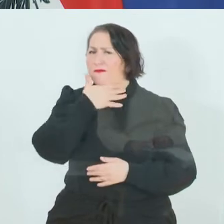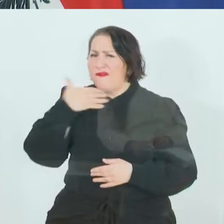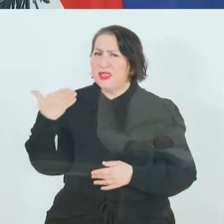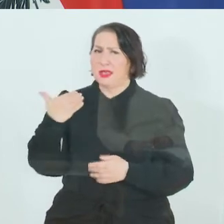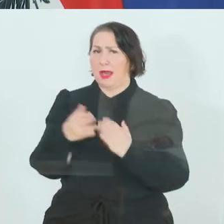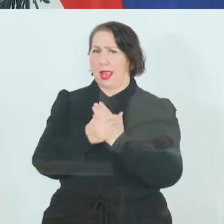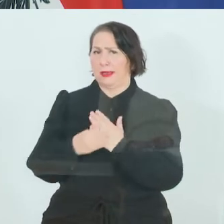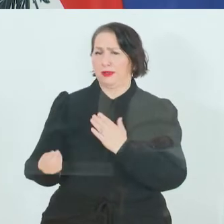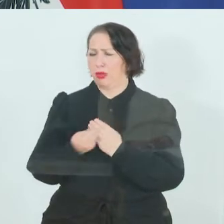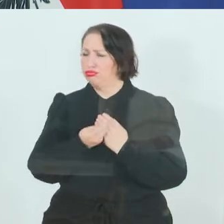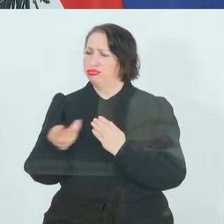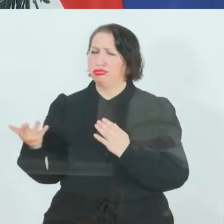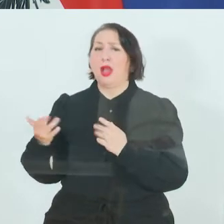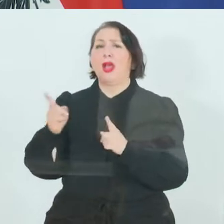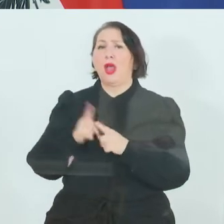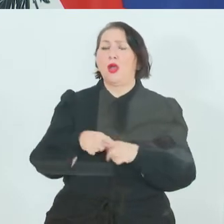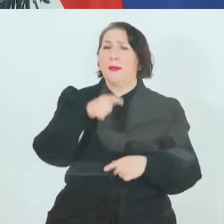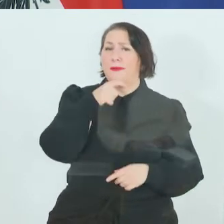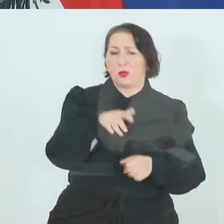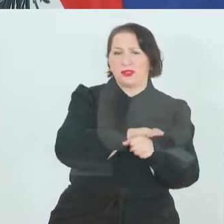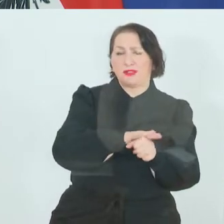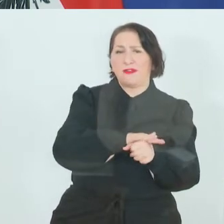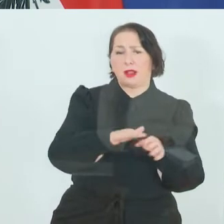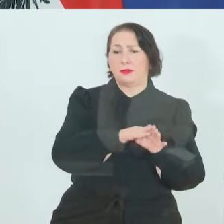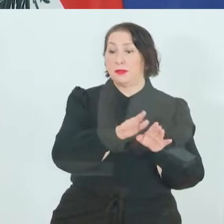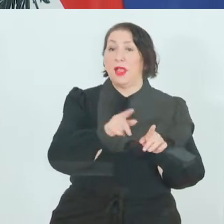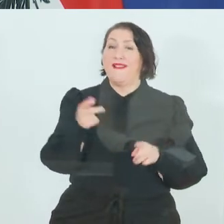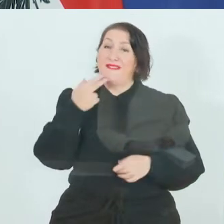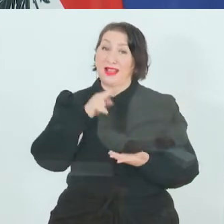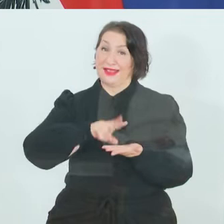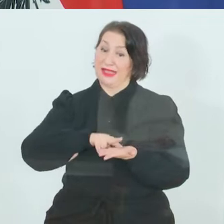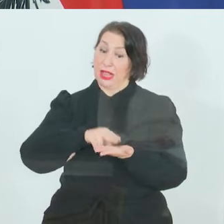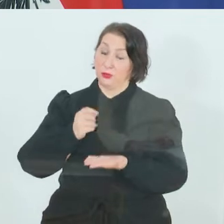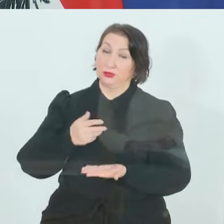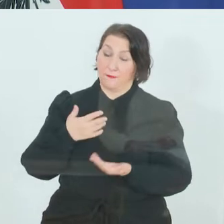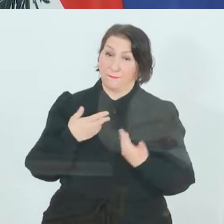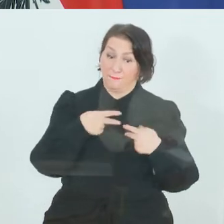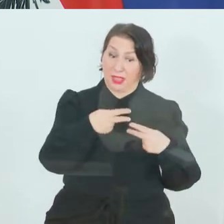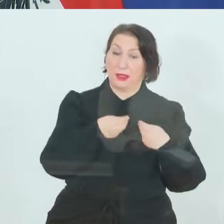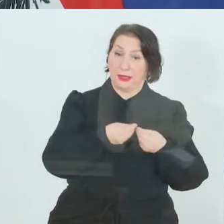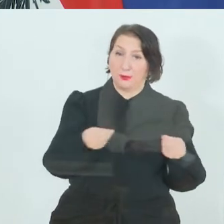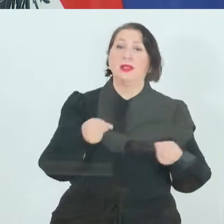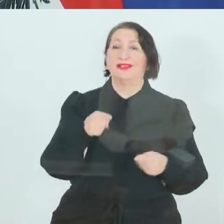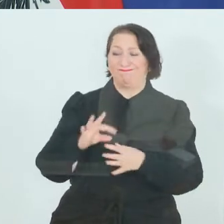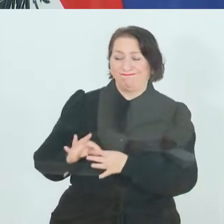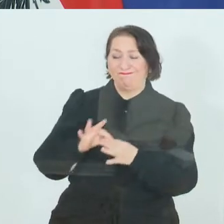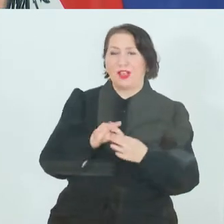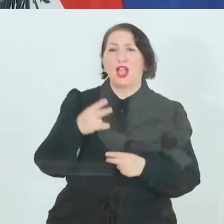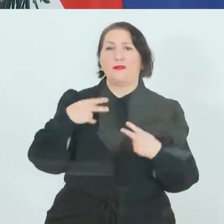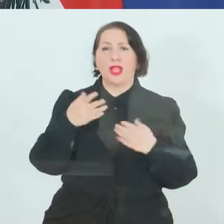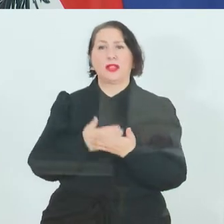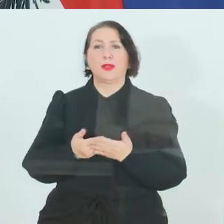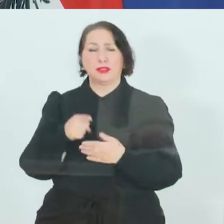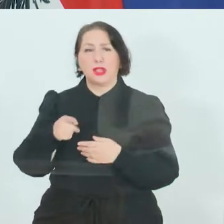zugleich aber auch in vielen, vielen Berufsfeldern die Digitalisierung vermitteln wollen im Zuge einer Weiterbildung, dass man eben in den